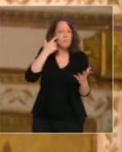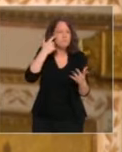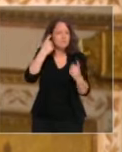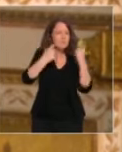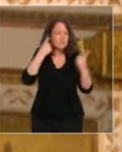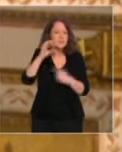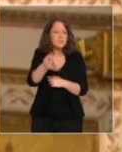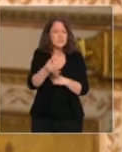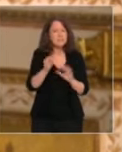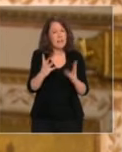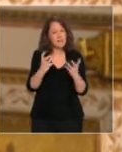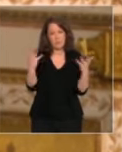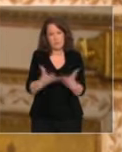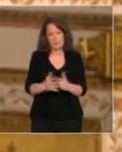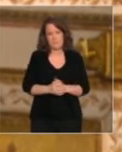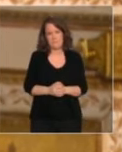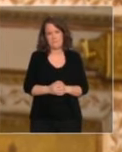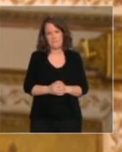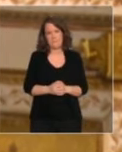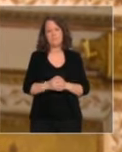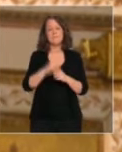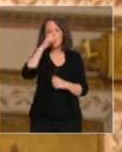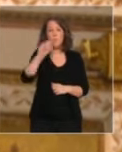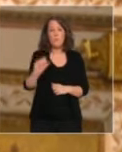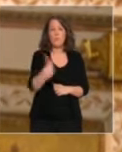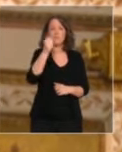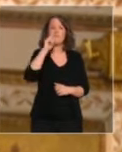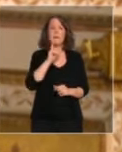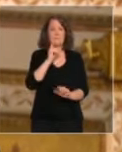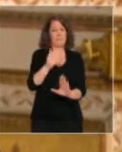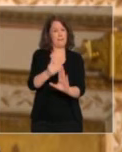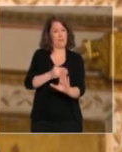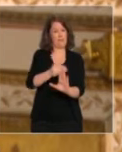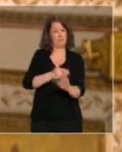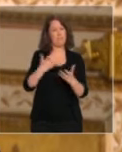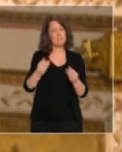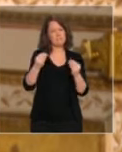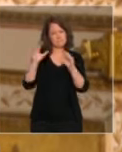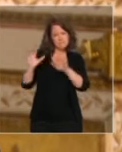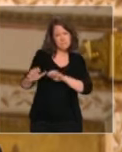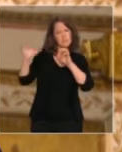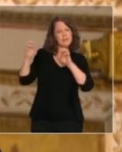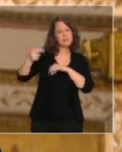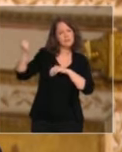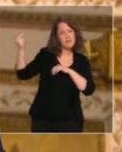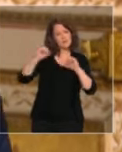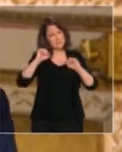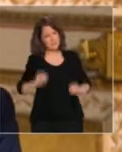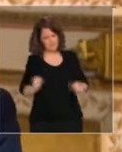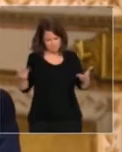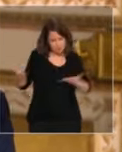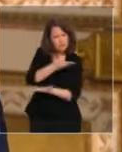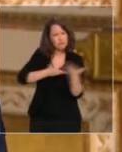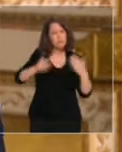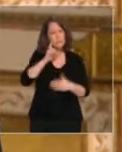qu'avant le 11 mai, nos assemblées puissent en débattre et que les autorités compétentes